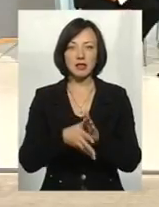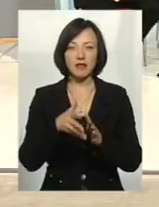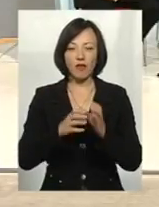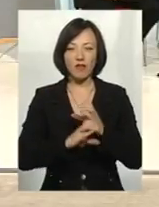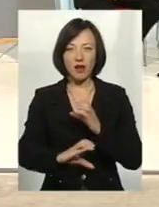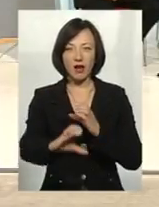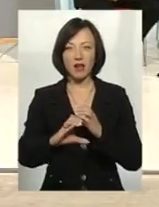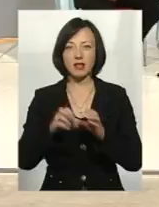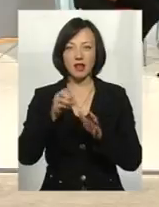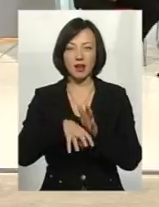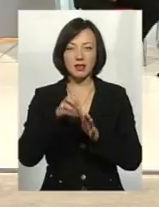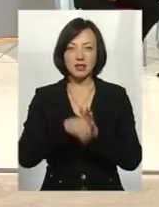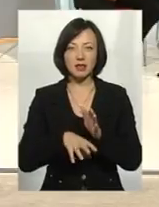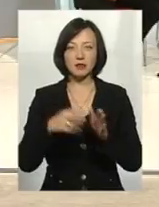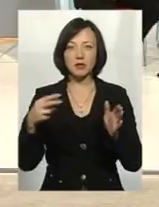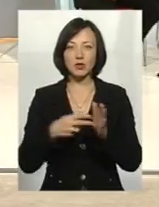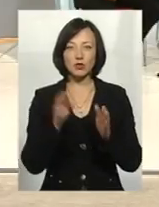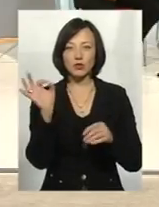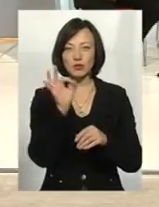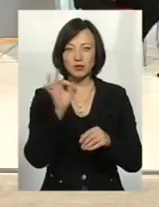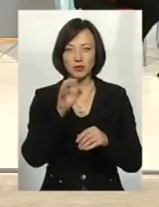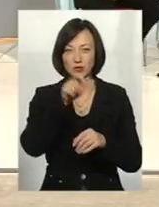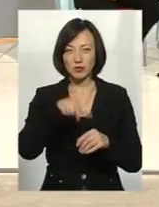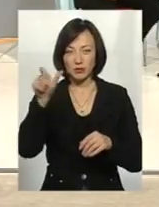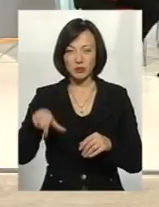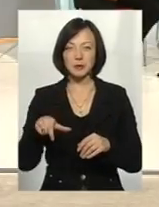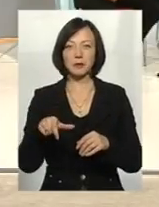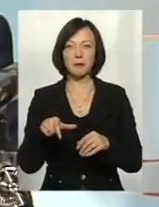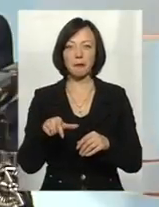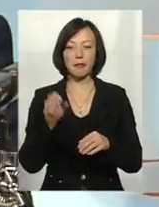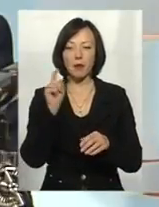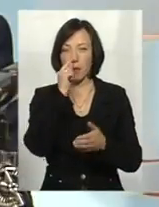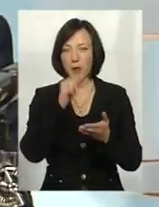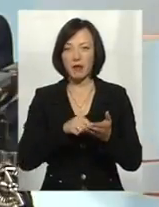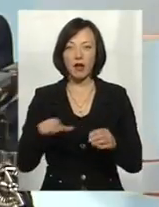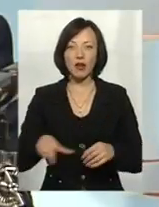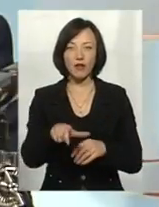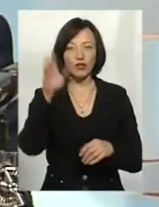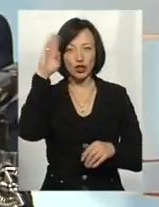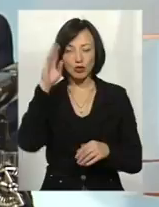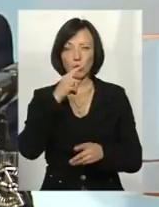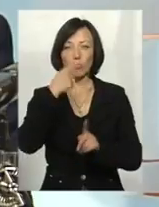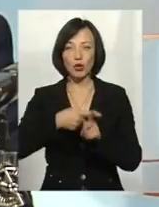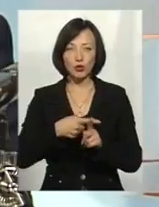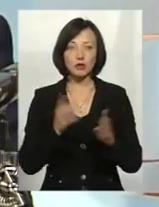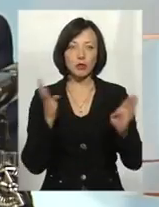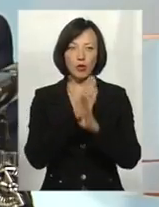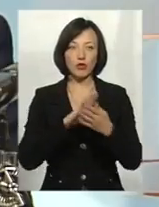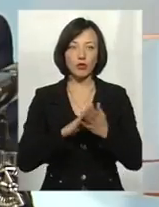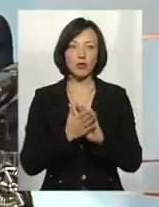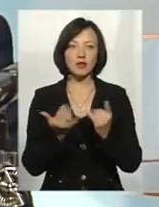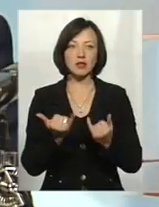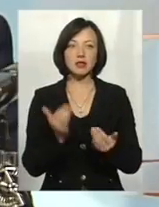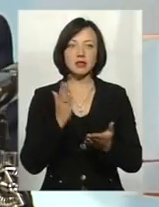плюс підключення господарських каналізацій, надходження їх у річку. І плюс до цього такі погодні умови, які